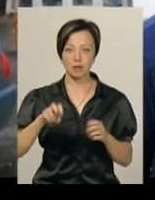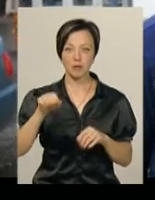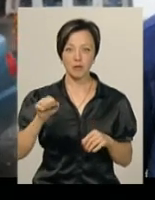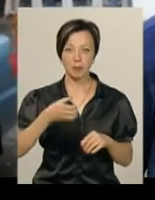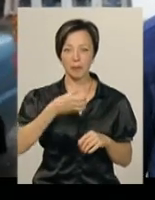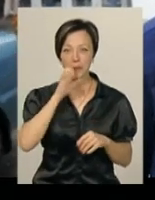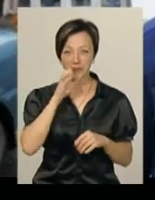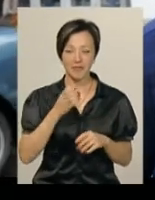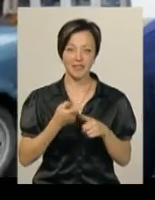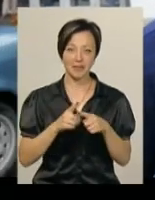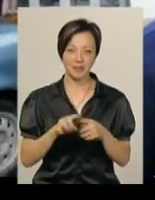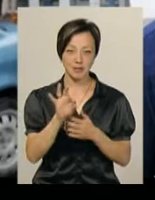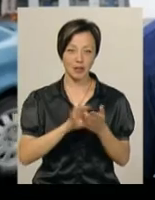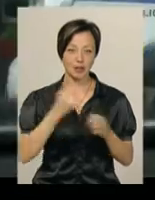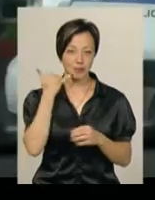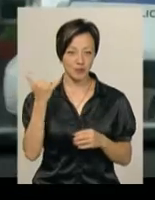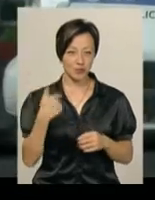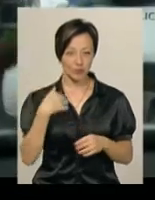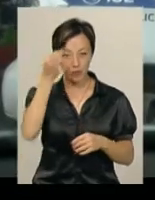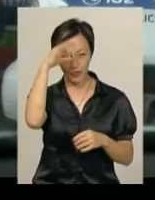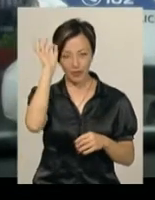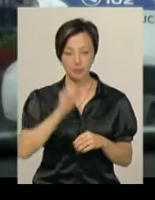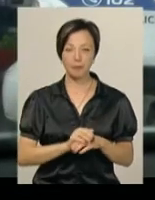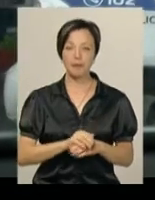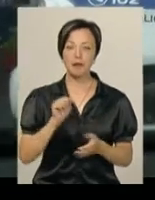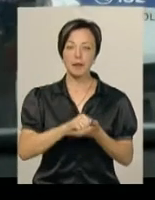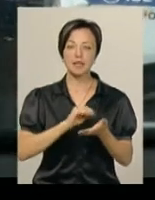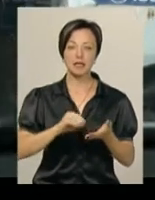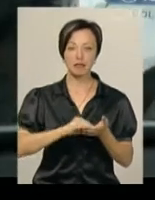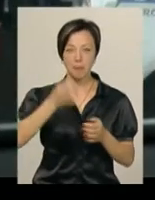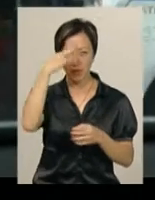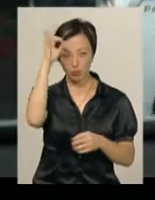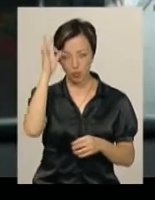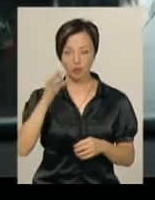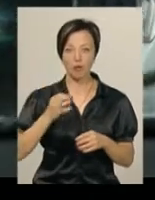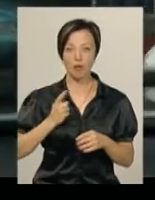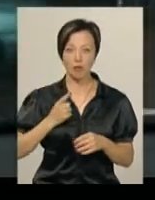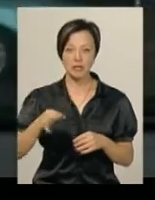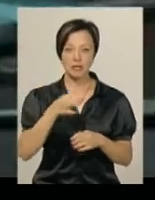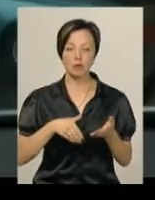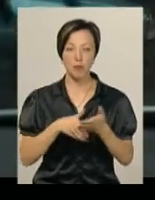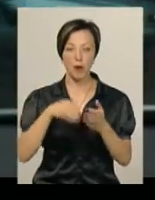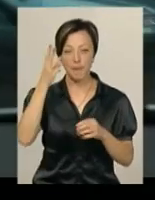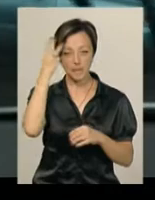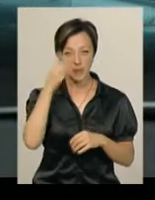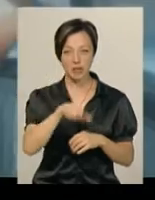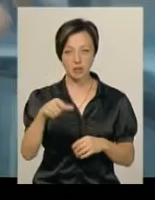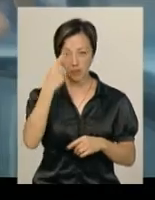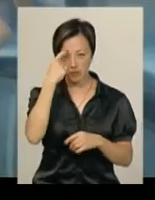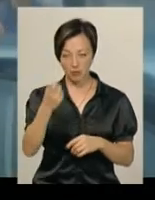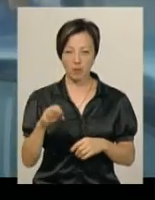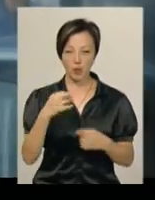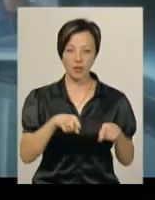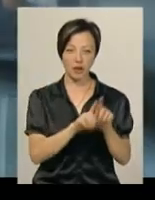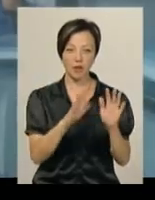глоточок взяв і одразу позвонив. Прес-секретар петрульної поліції в області Роман Мартинюк каже, за допомогою хмельничан, які повідомляють